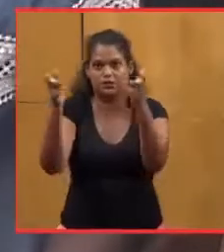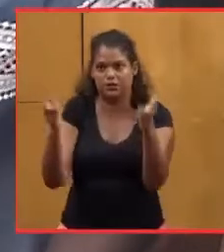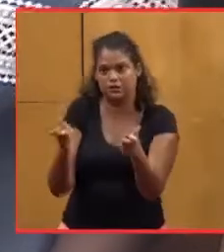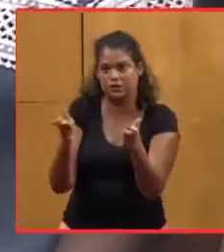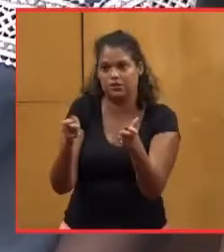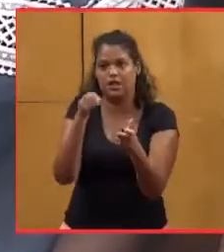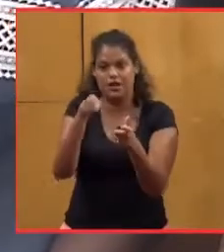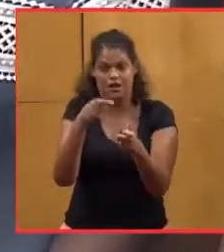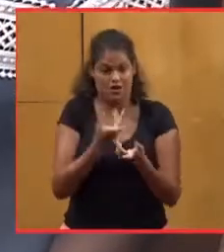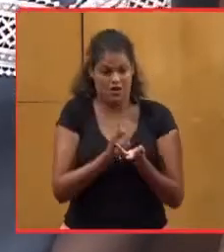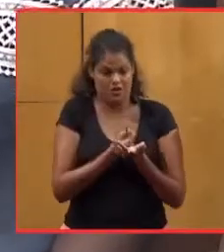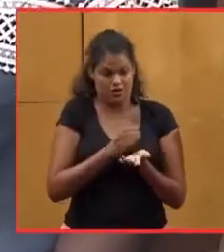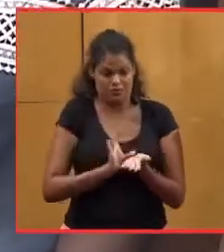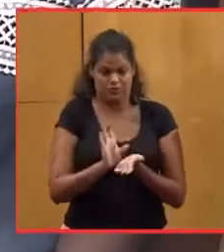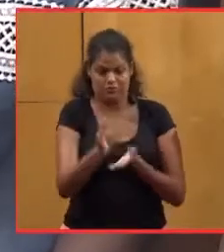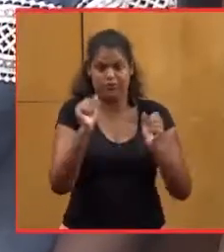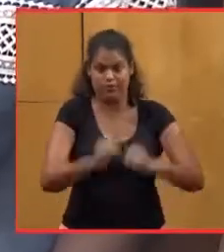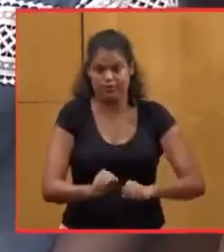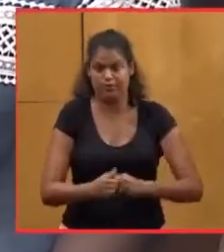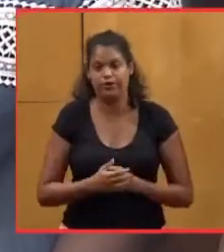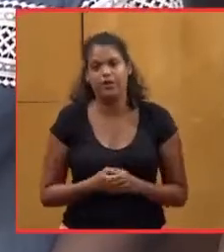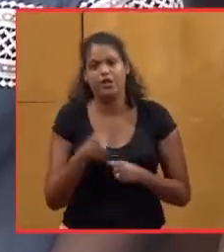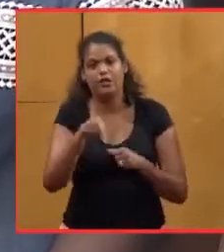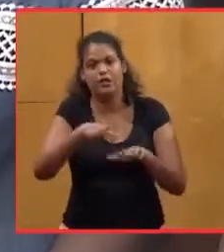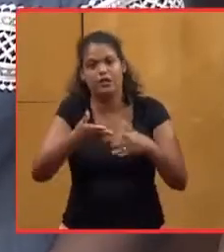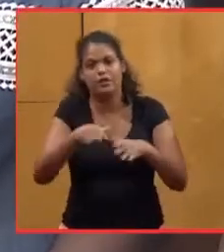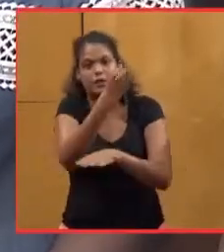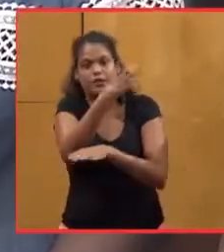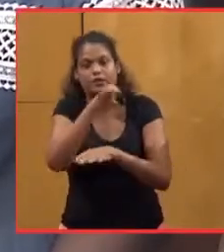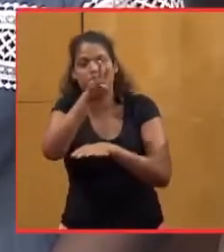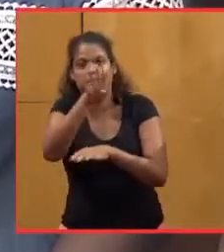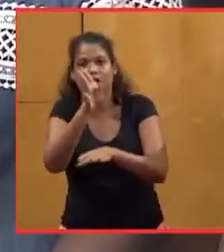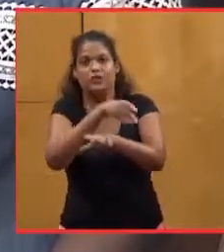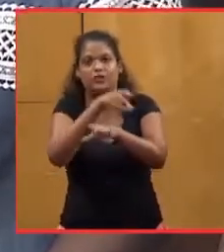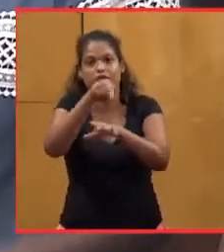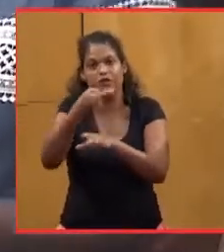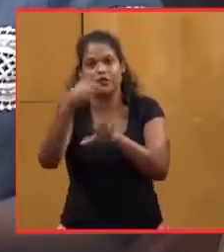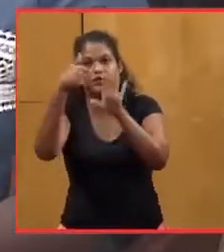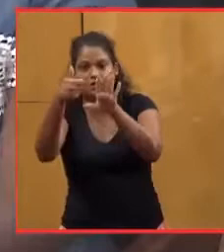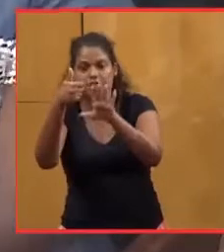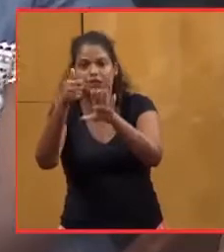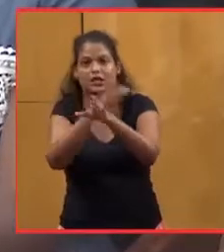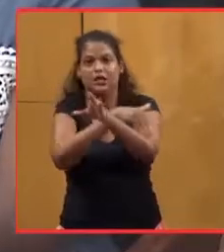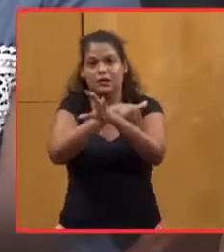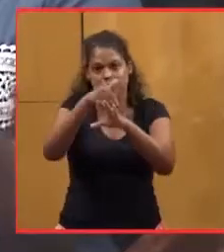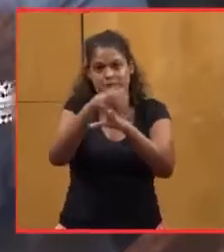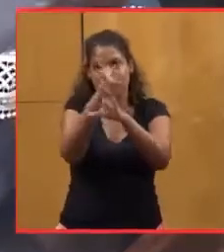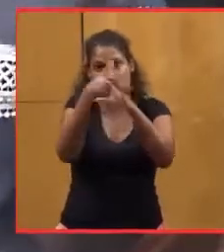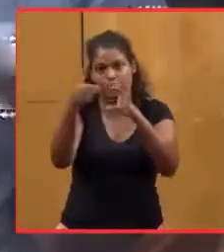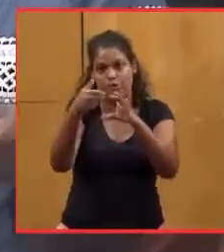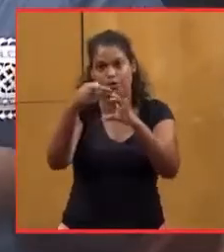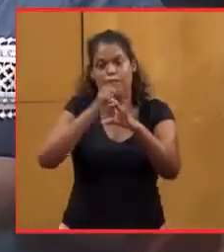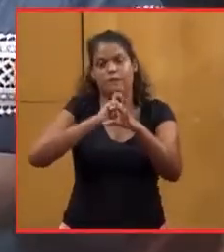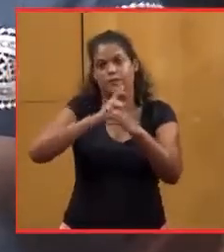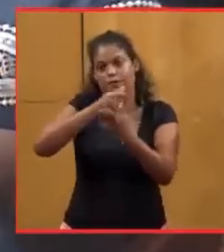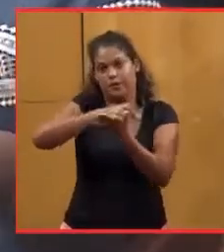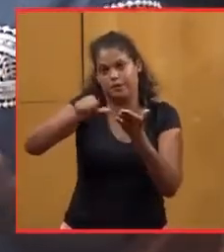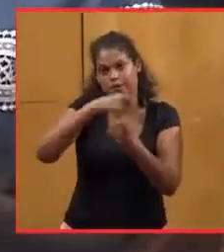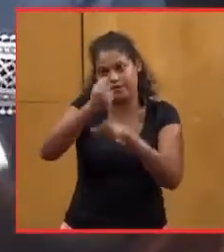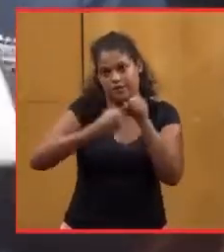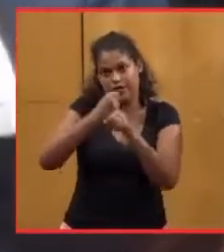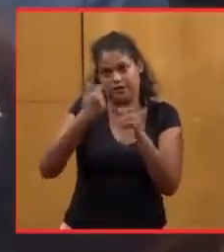alors que l'argent est là. Soit près de 104,6 millions d'euros non payés sous 2016.